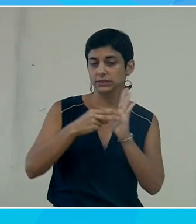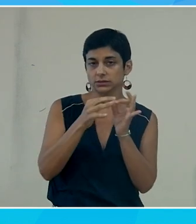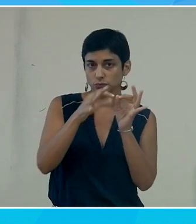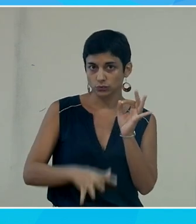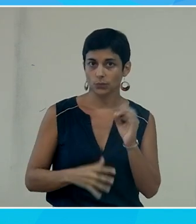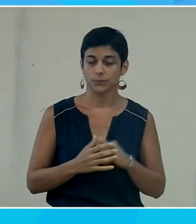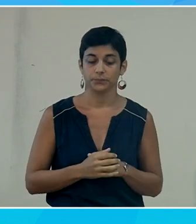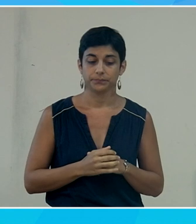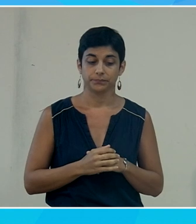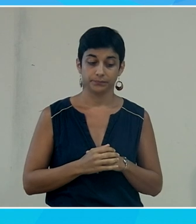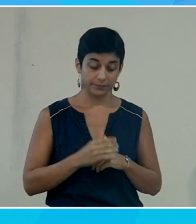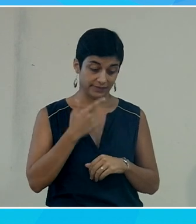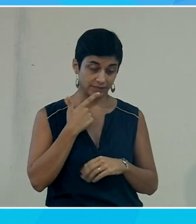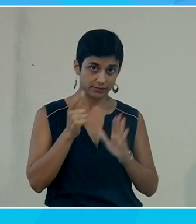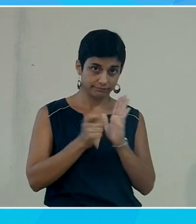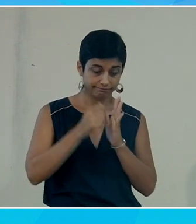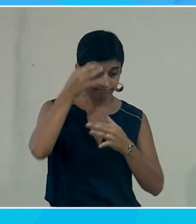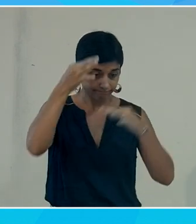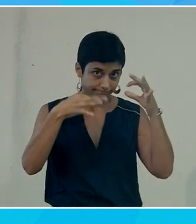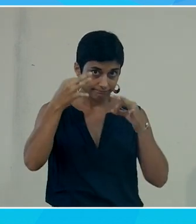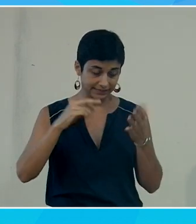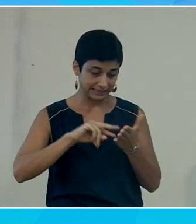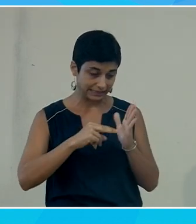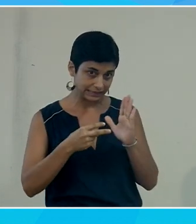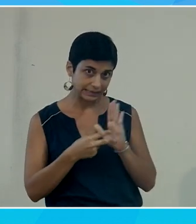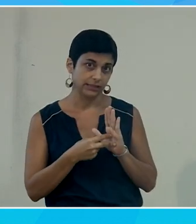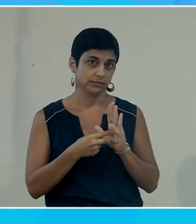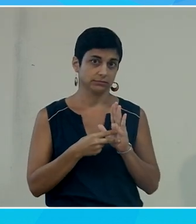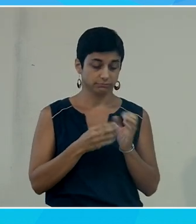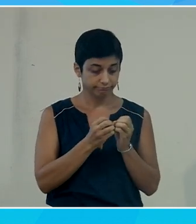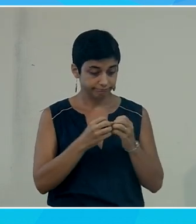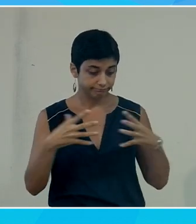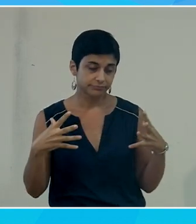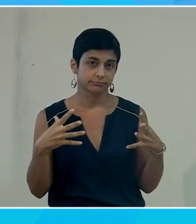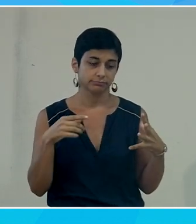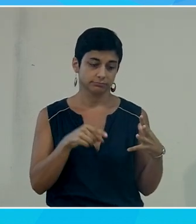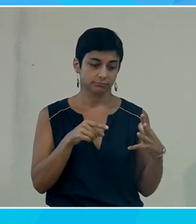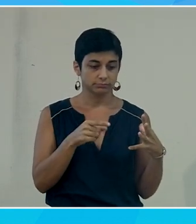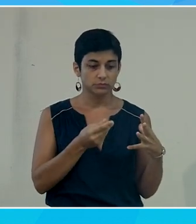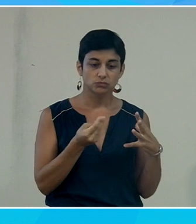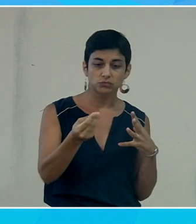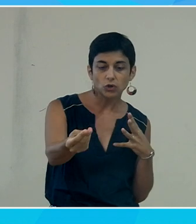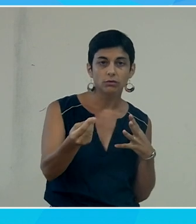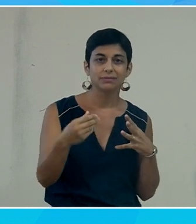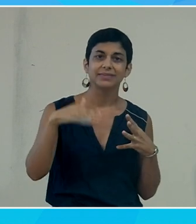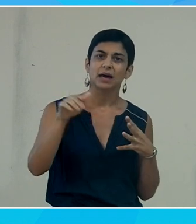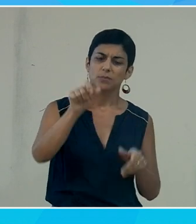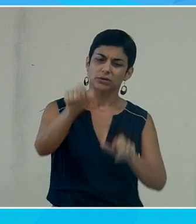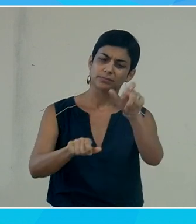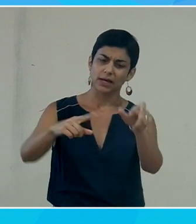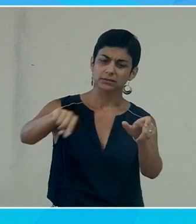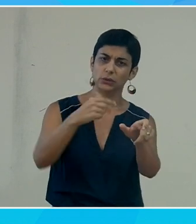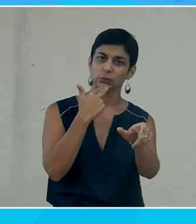c'est finalement de concevoir et de développer des technologies qui permettent d'assurer, en fait, quelle que soit la personne qui va être